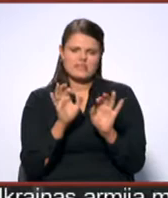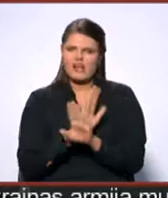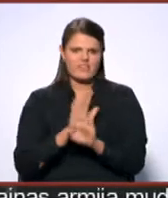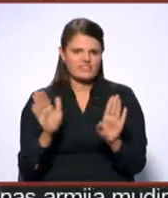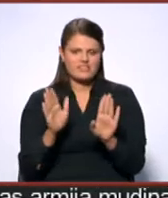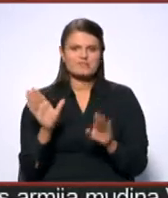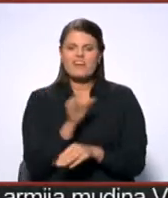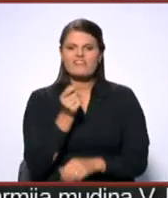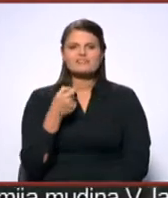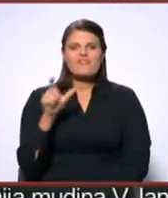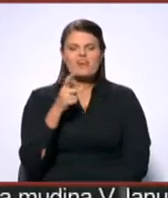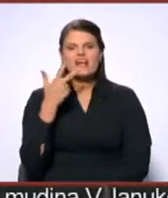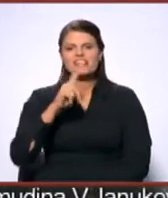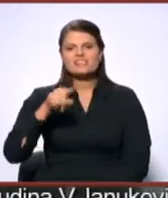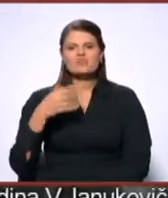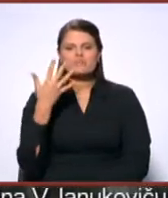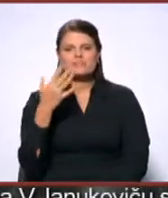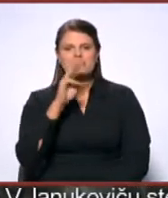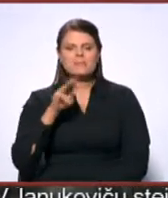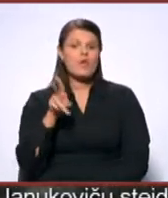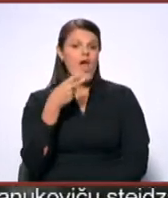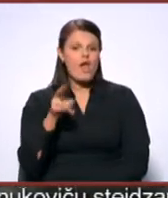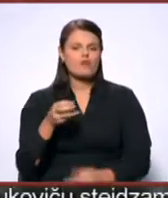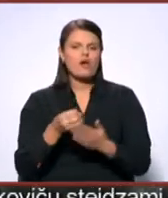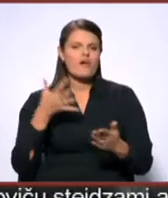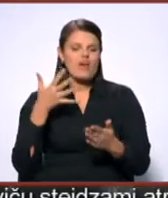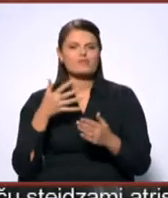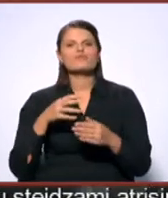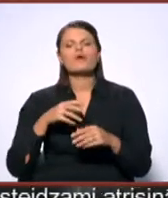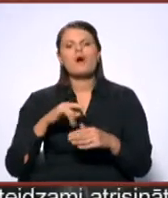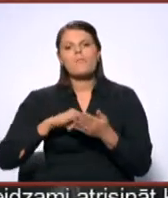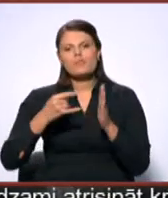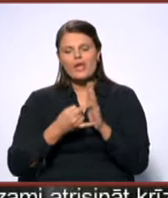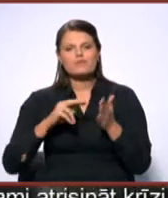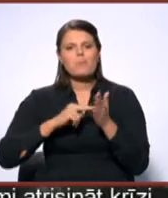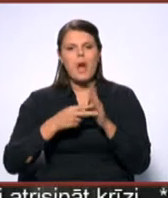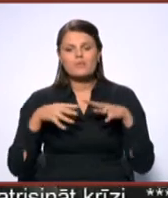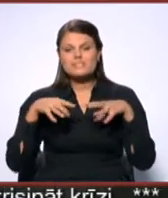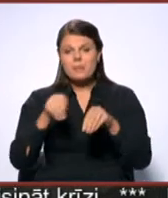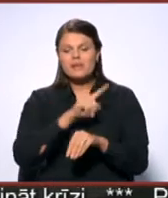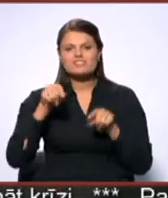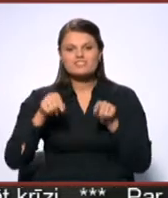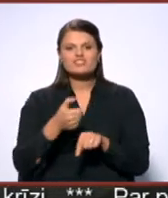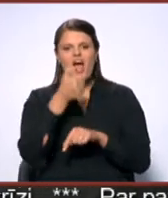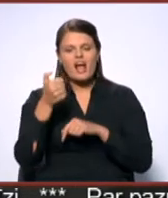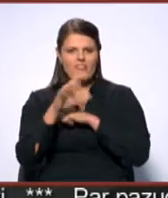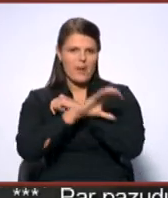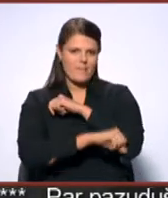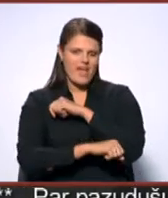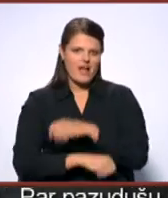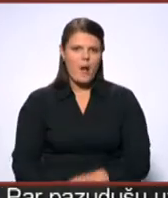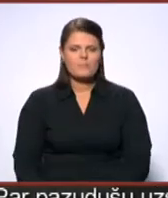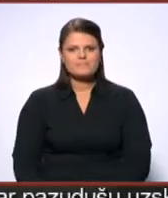Visu vairāk kā 3,5 miljonus eiro vērto projektu plānots pabeigt līdz šā gadu nogalē Sandra Leitāna,